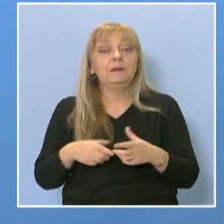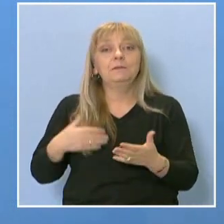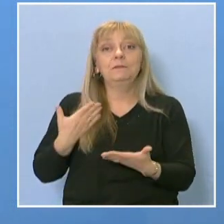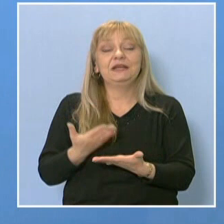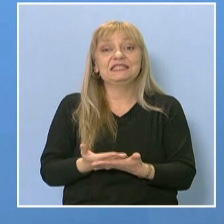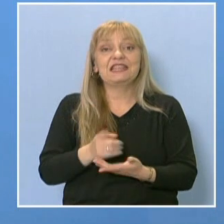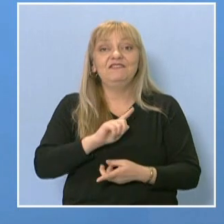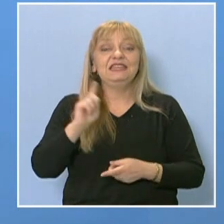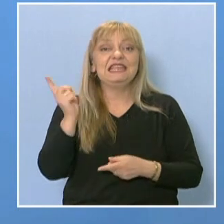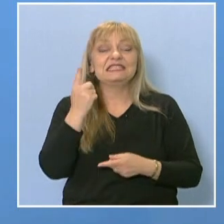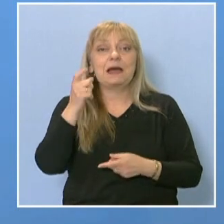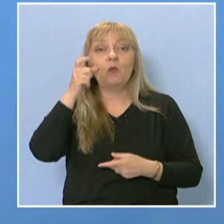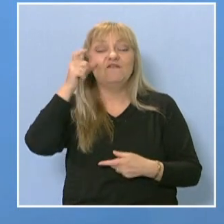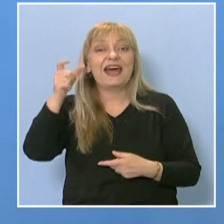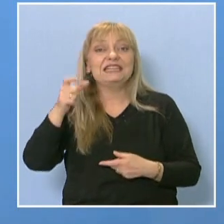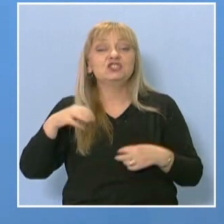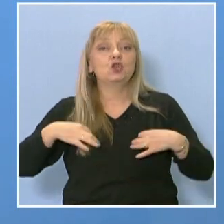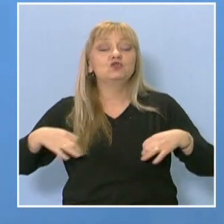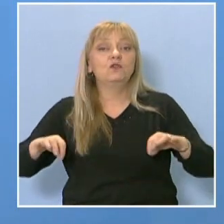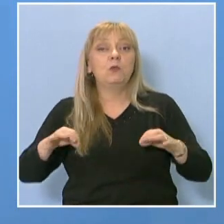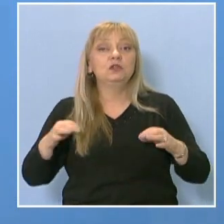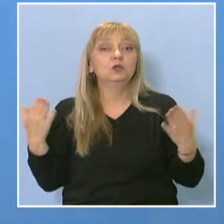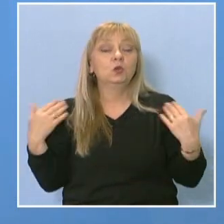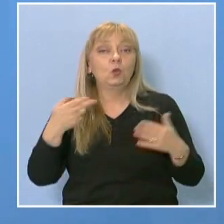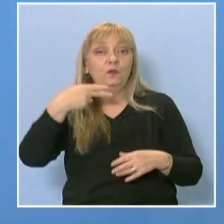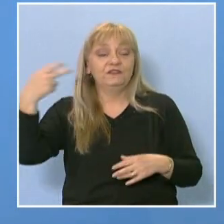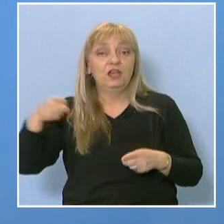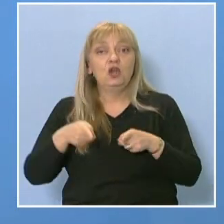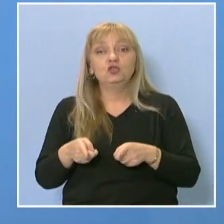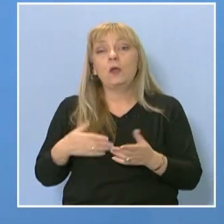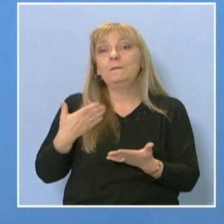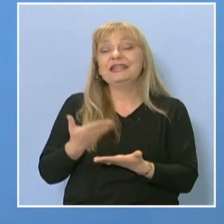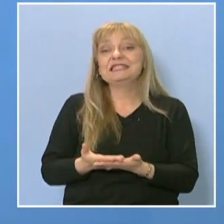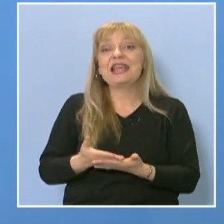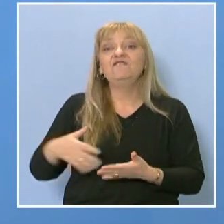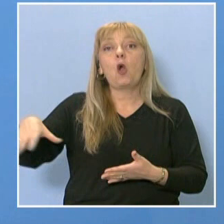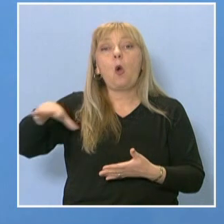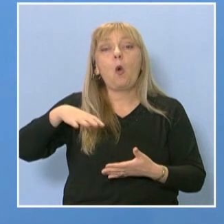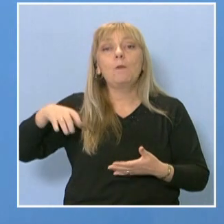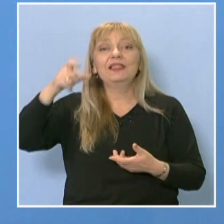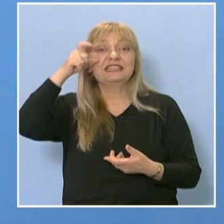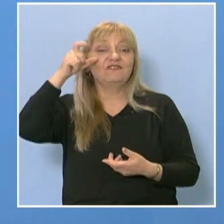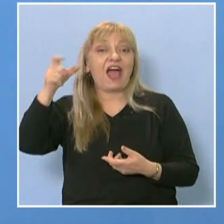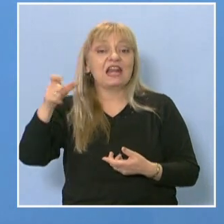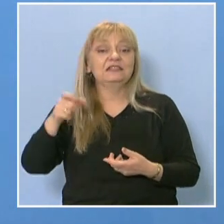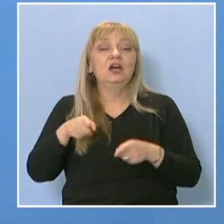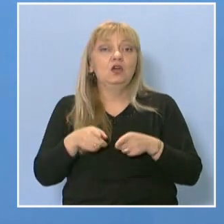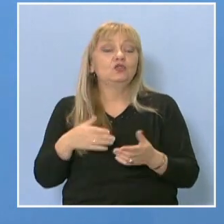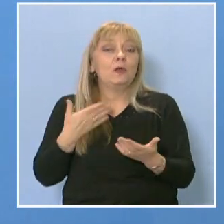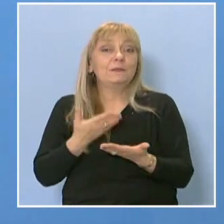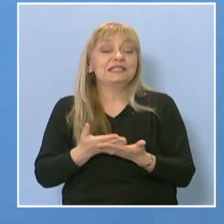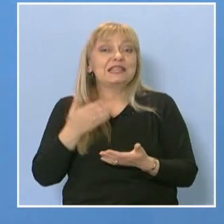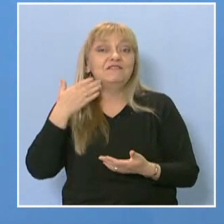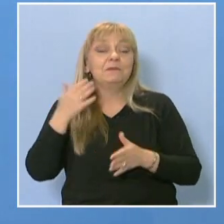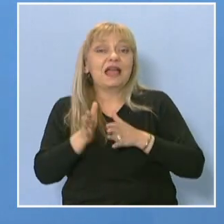Варнинския свободен университет, той представи Варна. Той представи областта. Той представи младите хора във